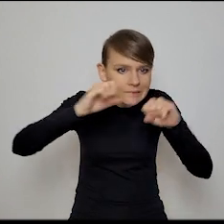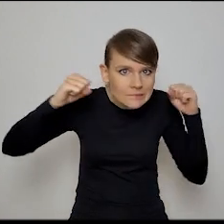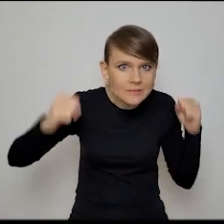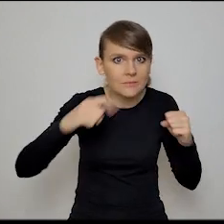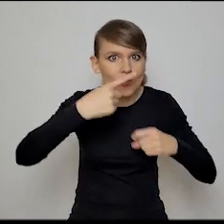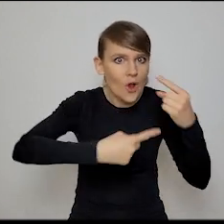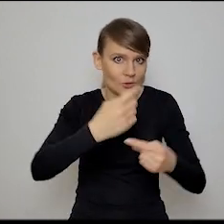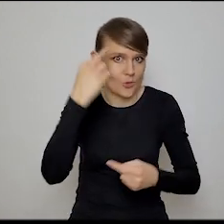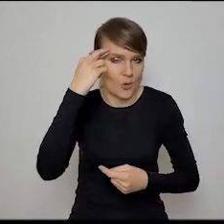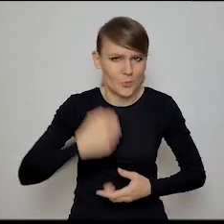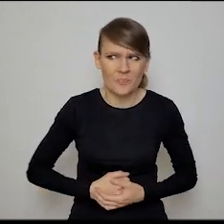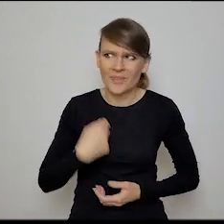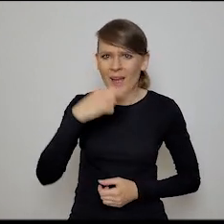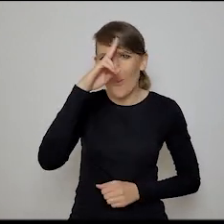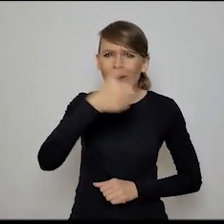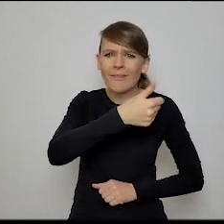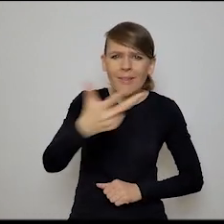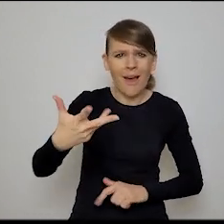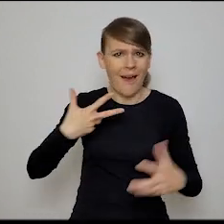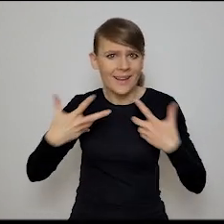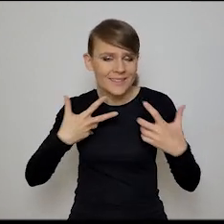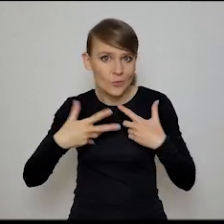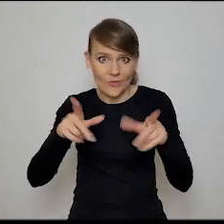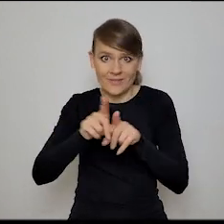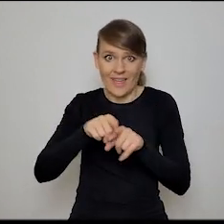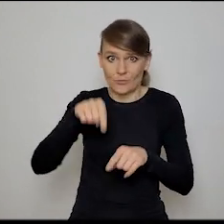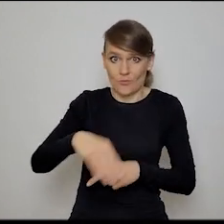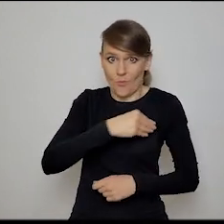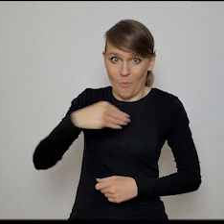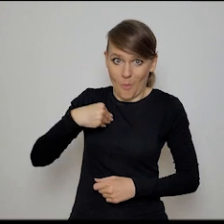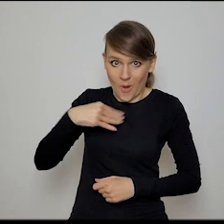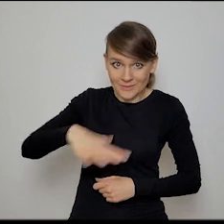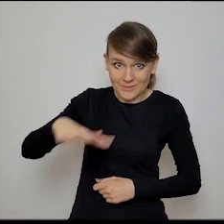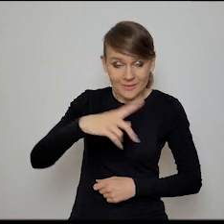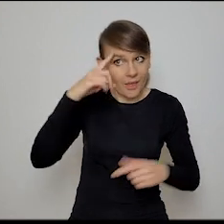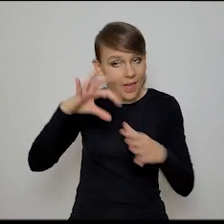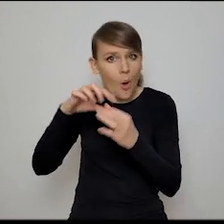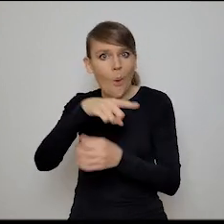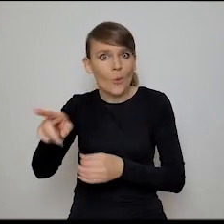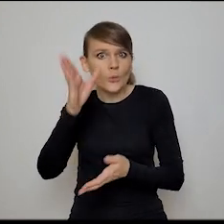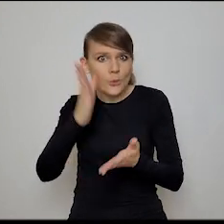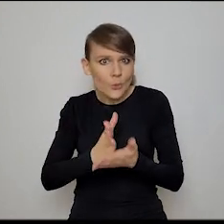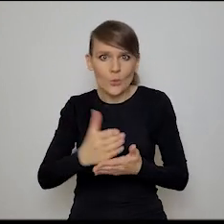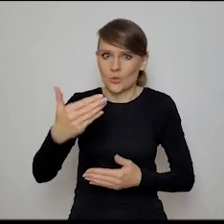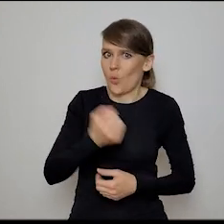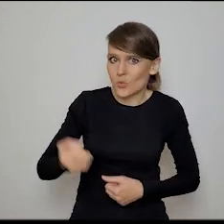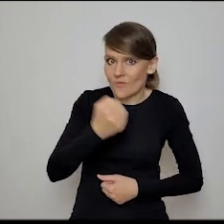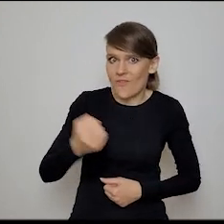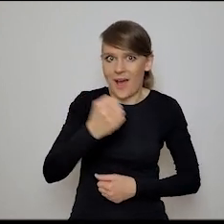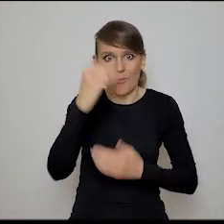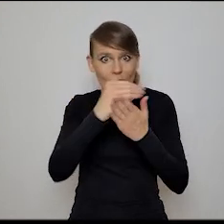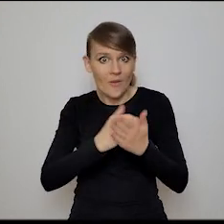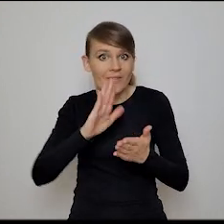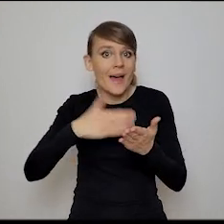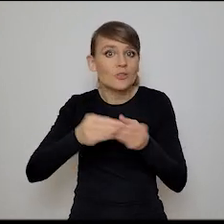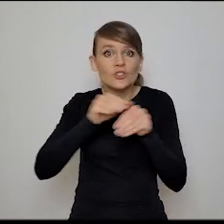kojarzę kilkoro raptem artystów, powiedzmy też z polskiego kontekstu, którzy już programowania używają, na